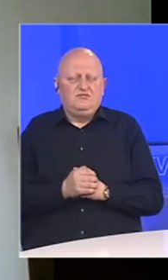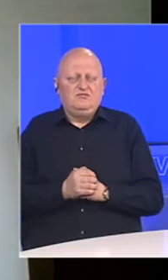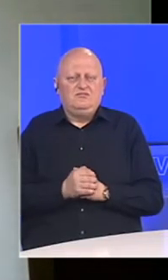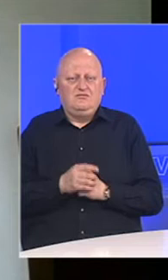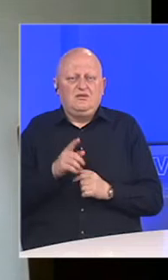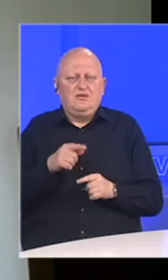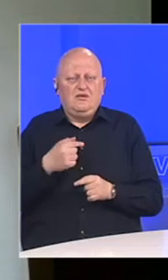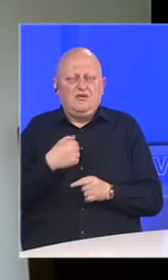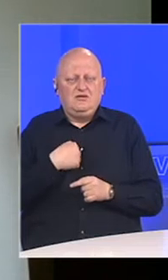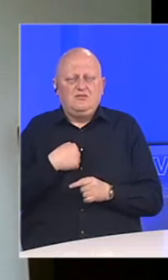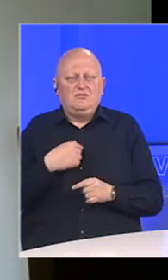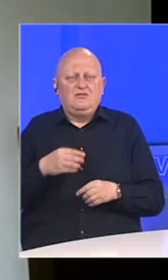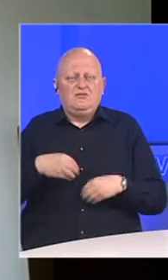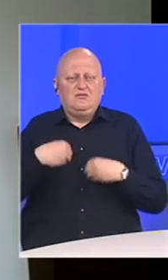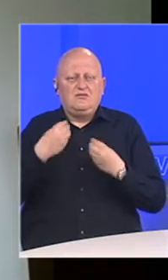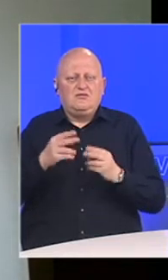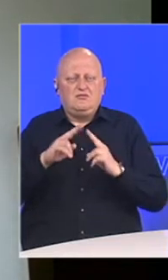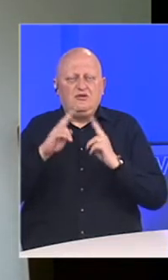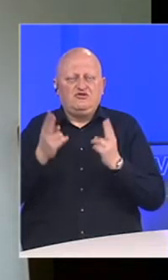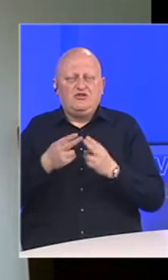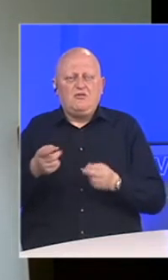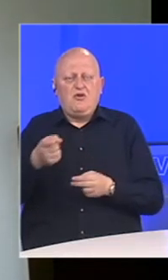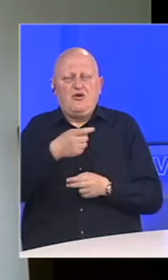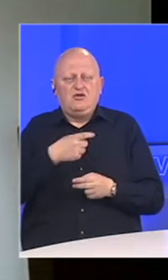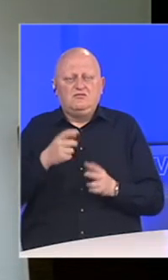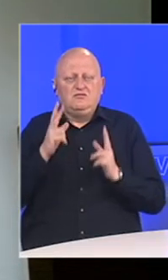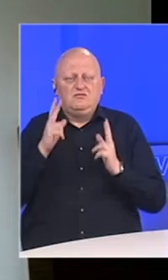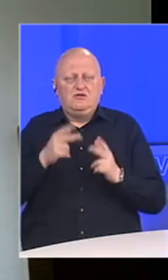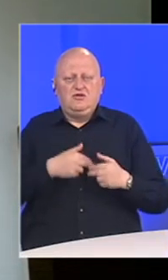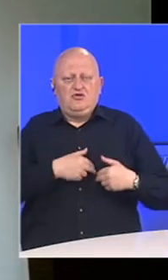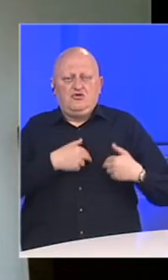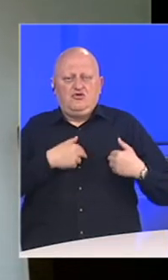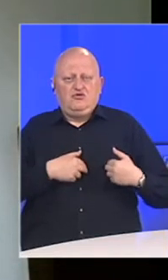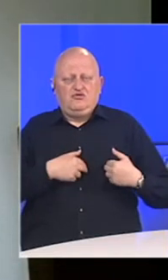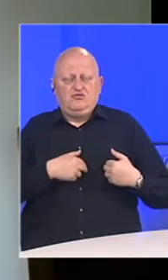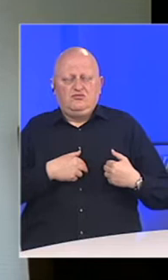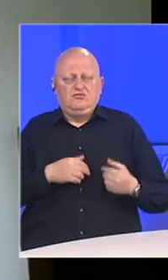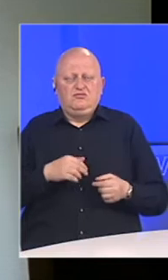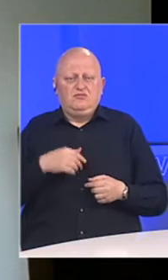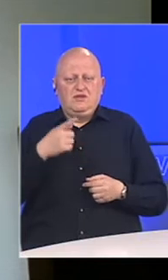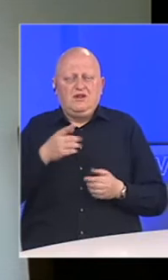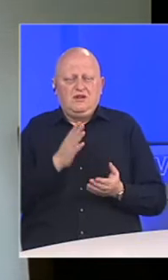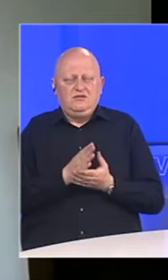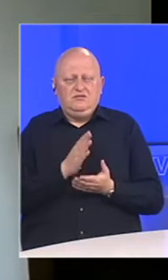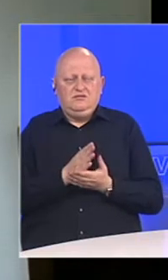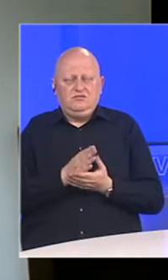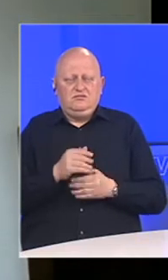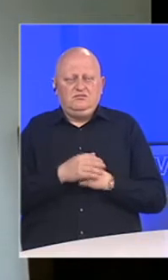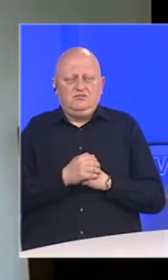ali smo mi se obratili međunarodnim organizacijama tražeći donacije i pomoć na takav način,